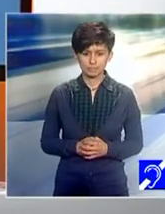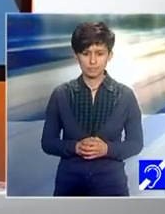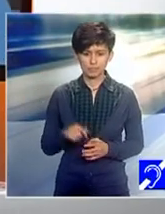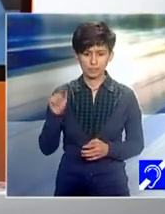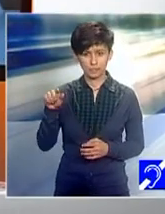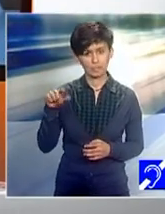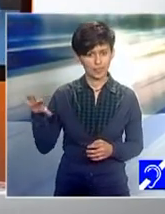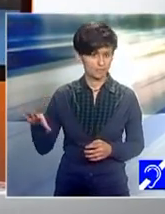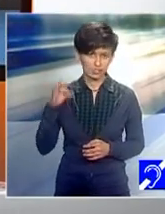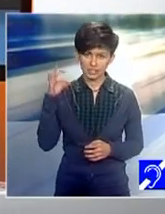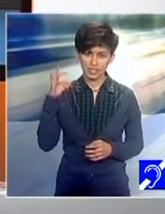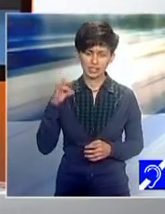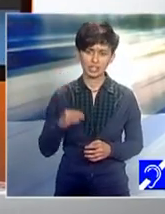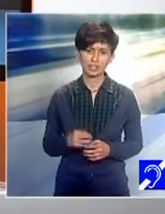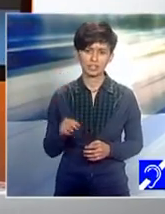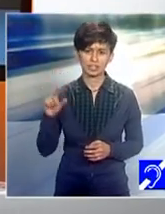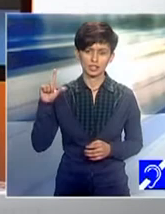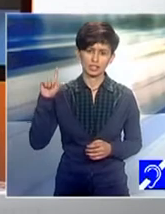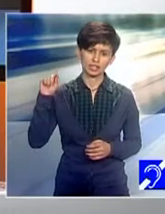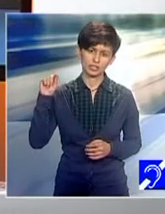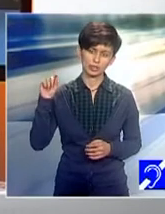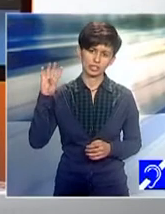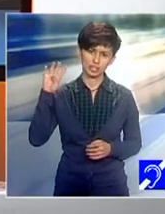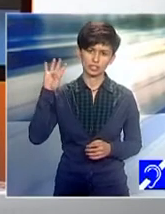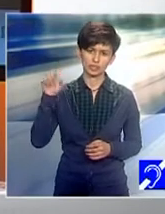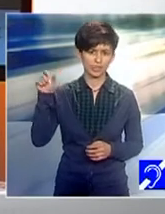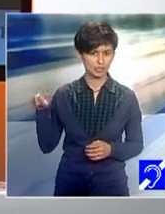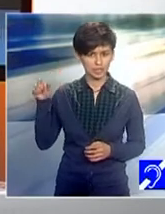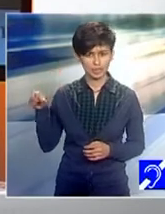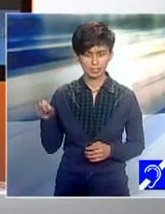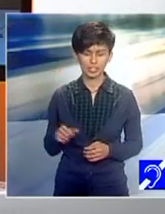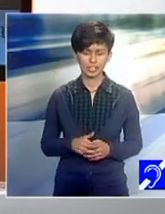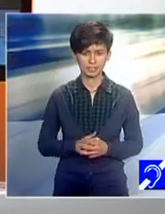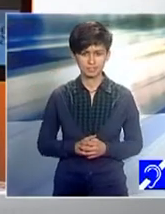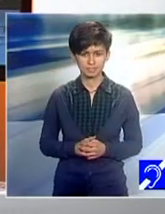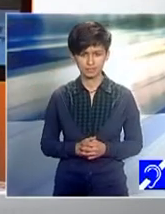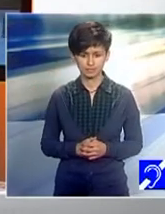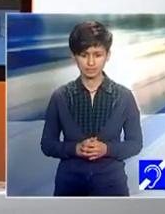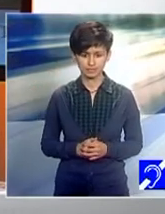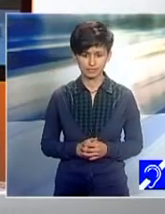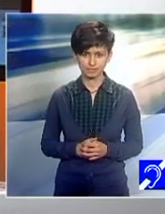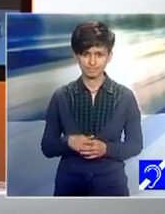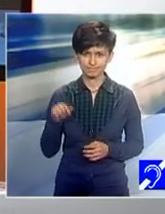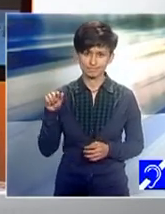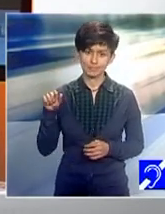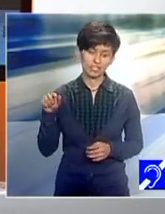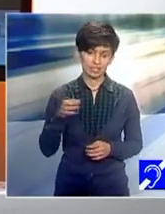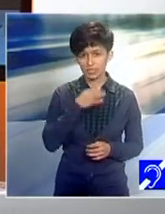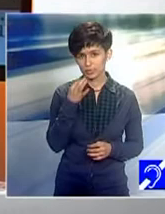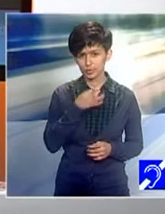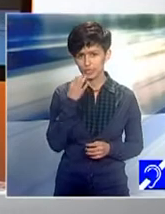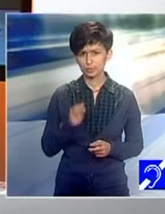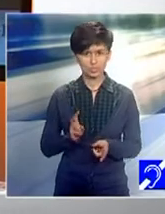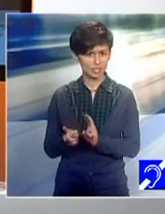24 de persoane în total, câte șase pentru fiecare dintre cele patru regiuni. Spune-ne puțin cum